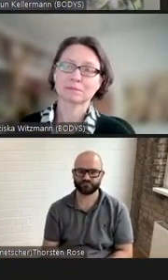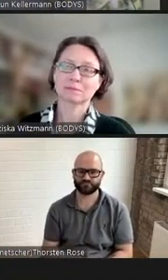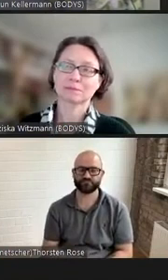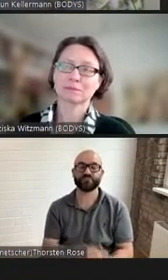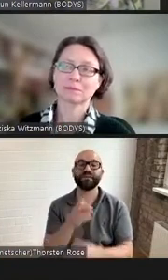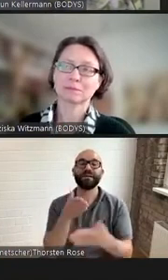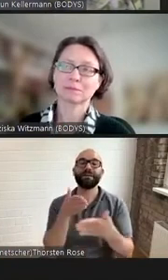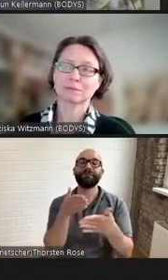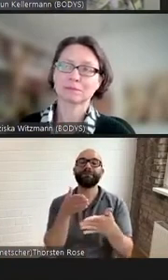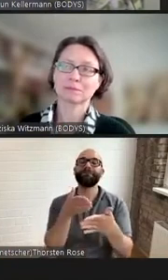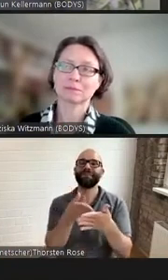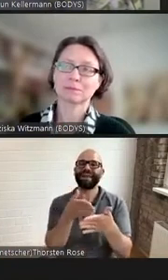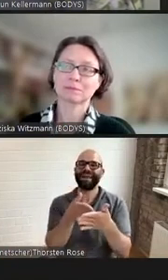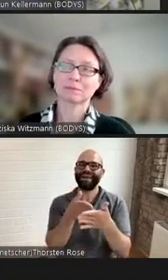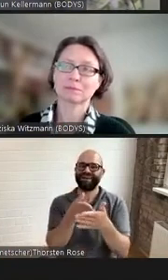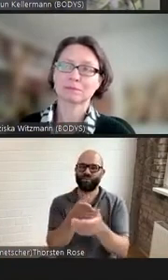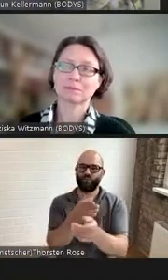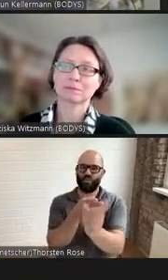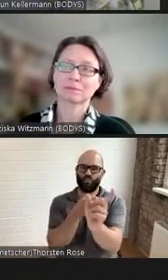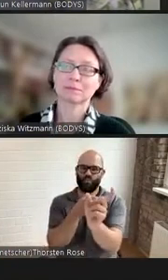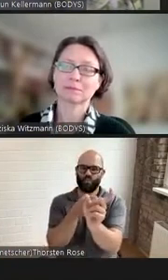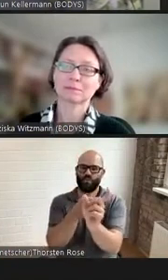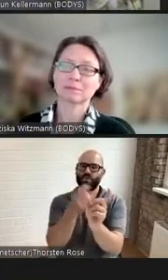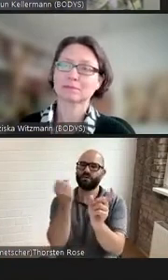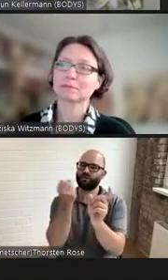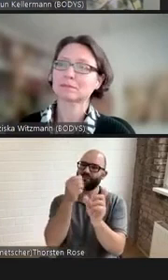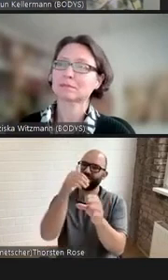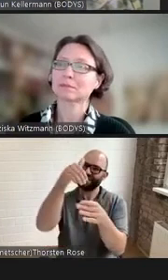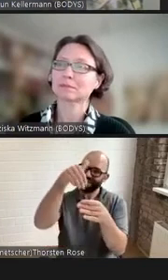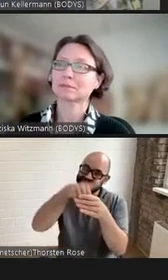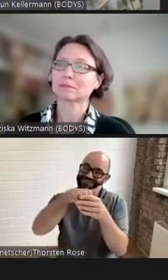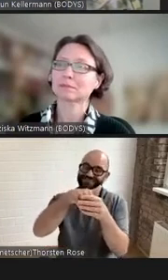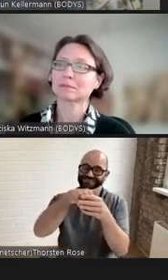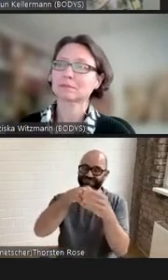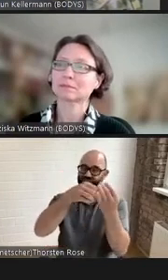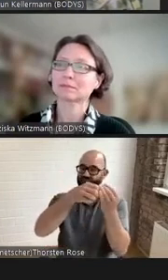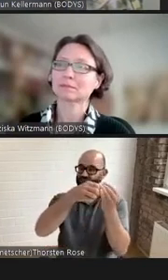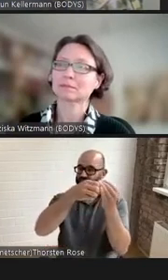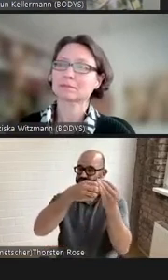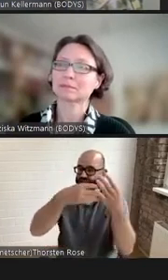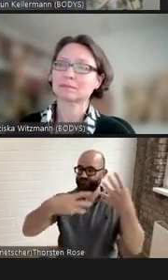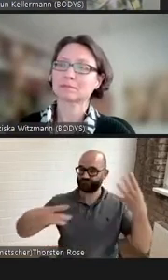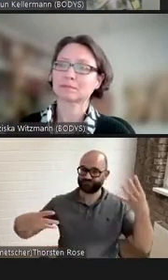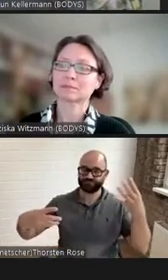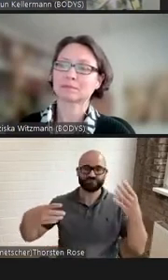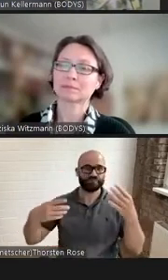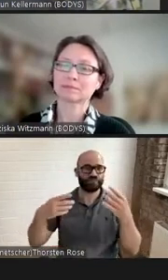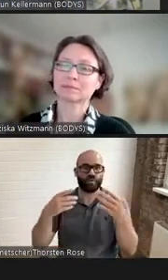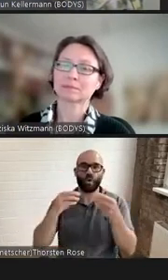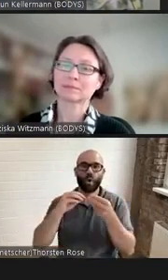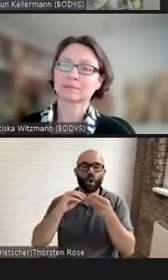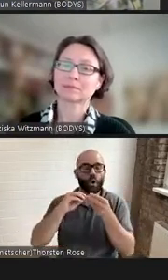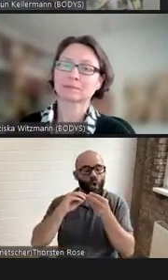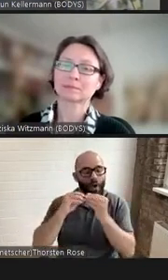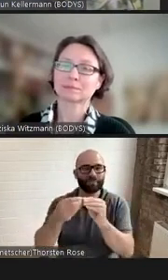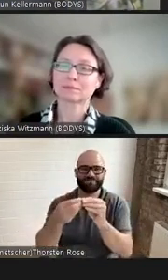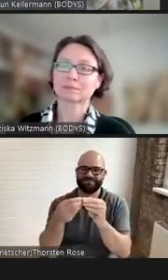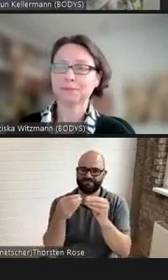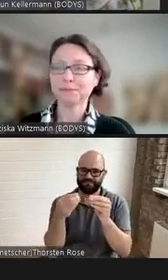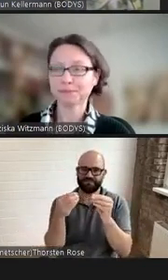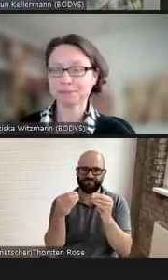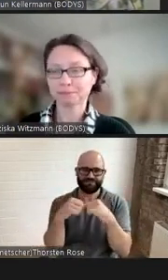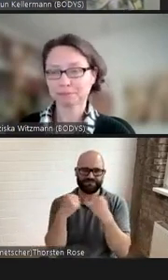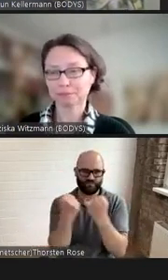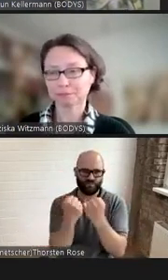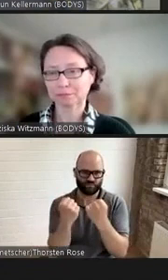Erzähl Gegenstand der in unterschiedlichste andere Zusammenhänge ein